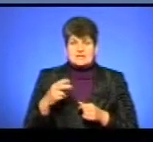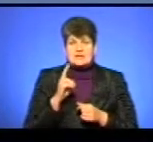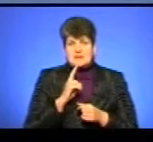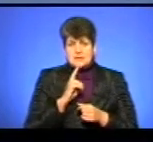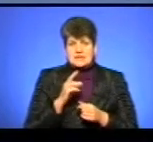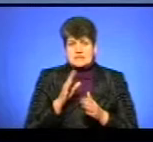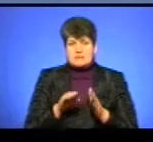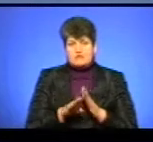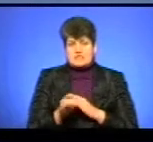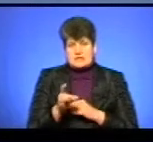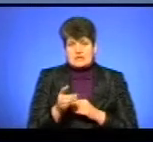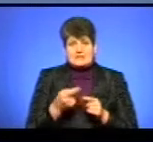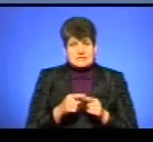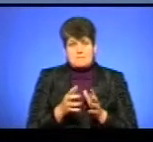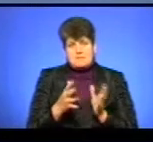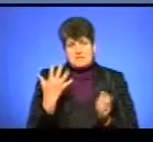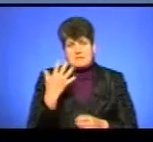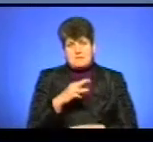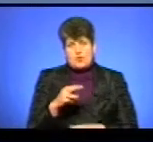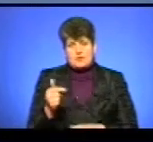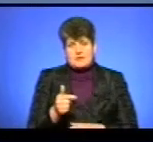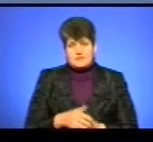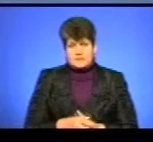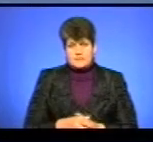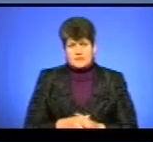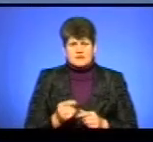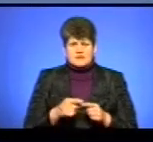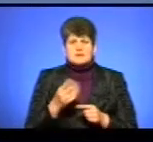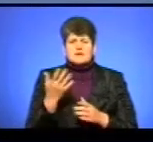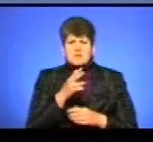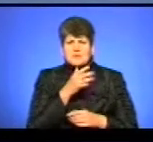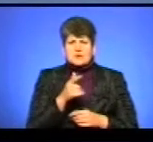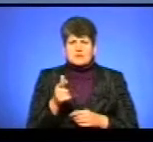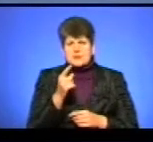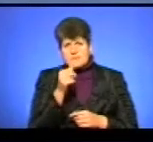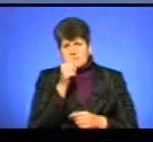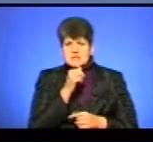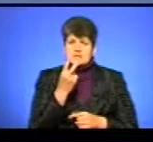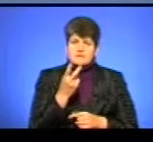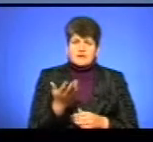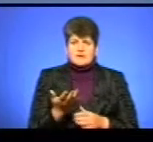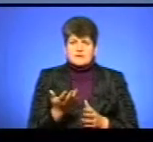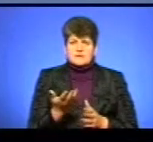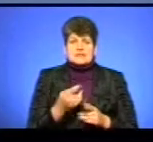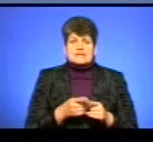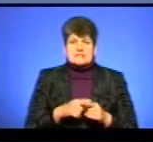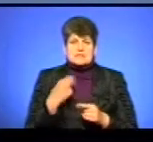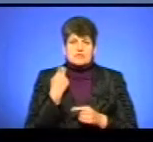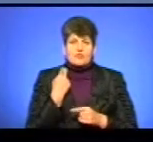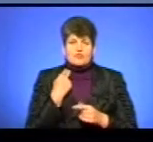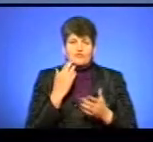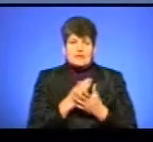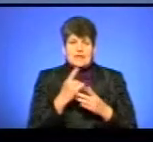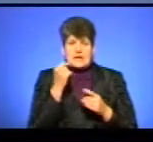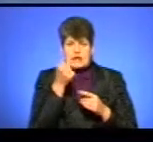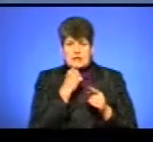Підволочийський райони. Це більше 5 млн грн. Це за який період, за місяць, за два чи наразі? Ця заборгованість, вона є